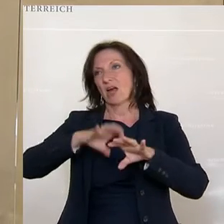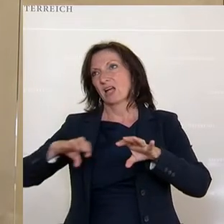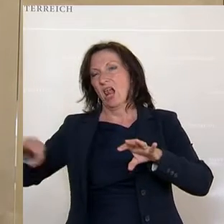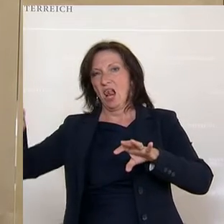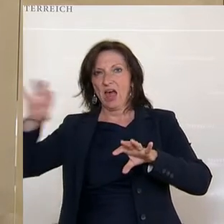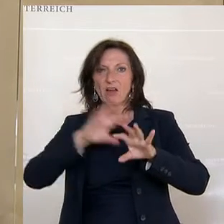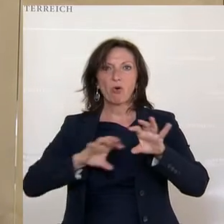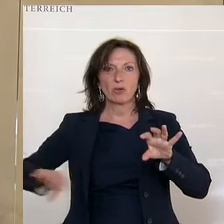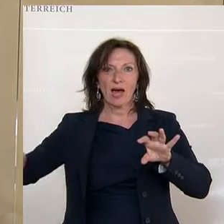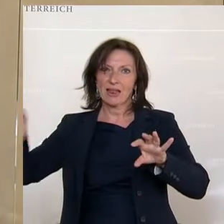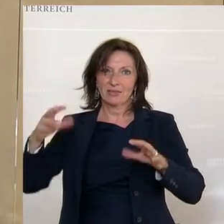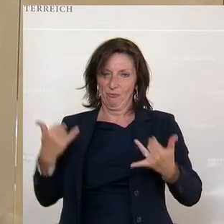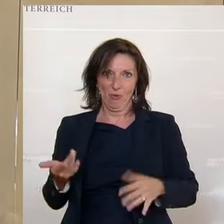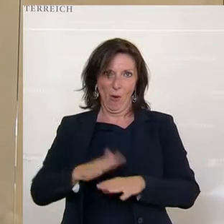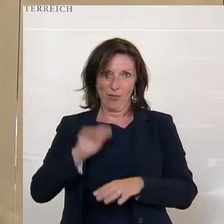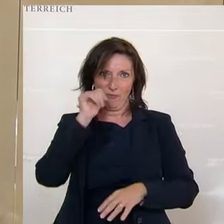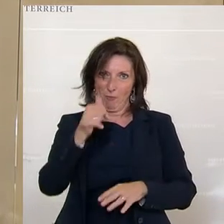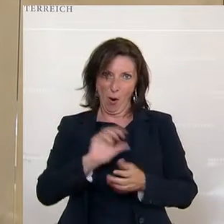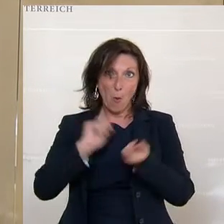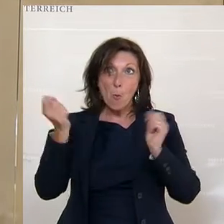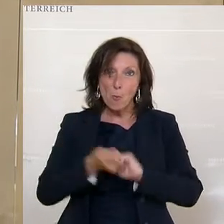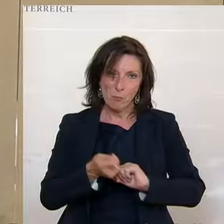werden wir leider Gottes von heute auf morgen nicht verändern.